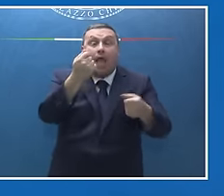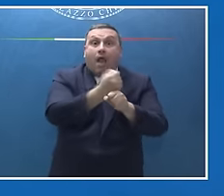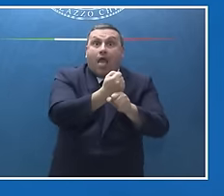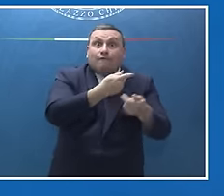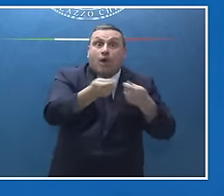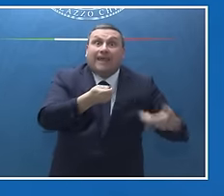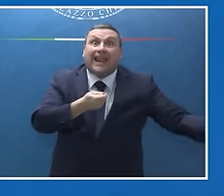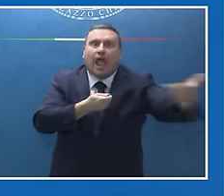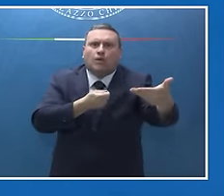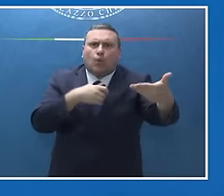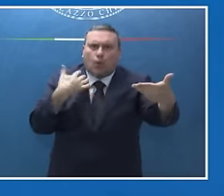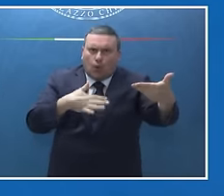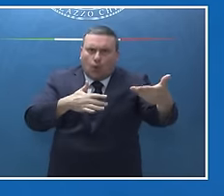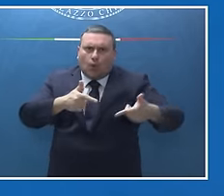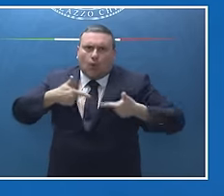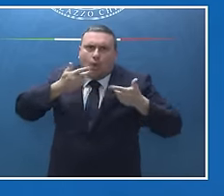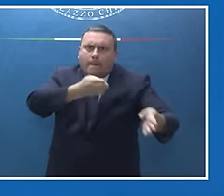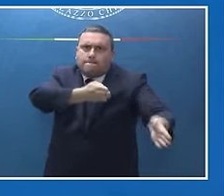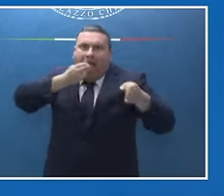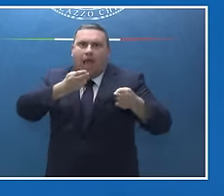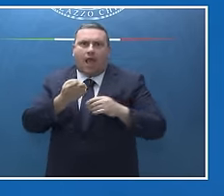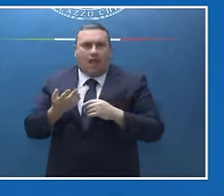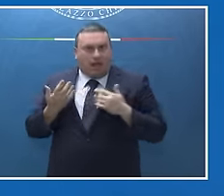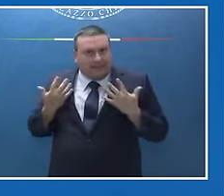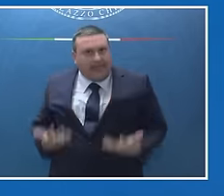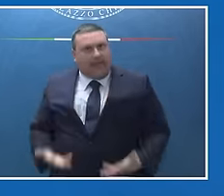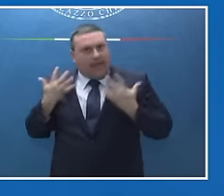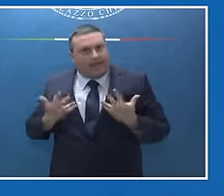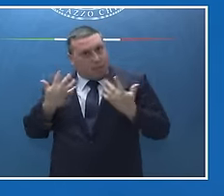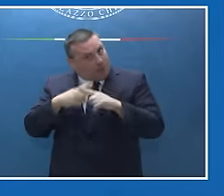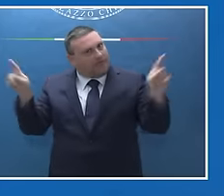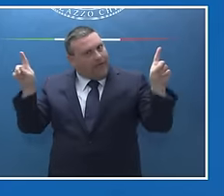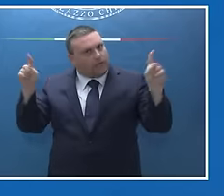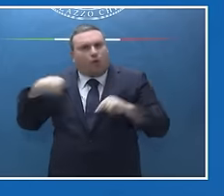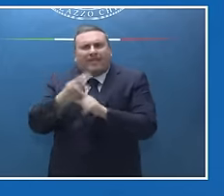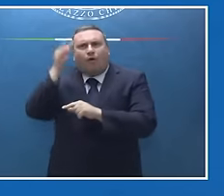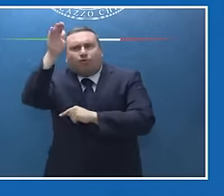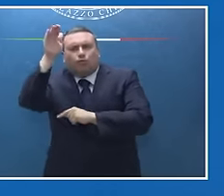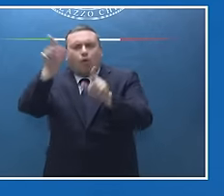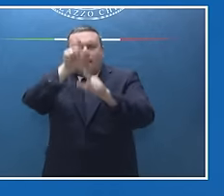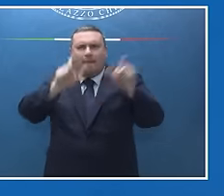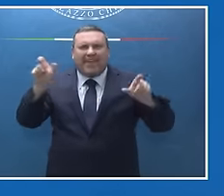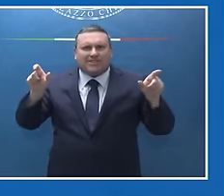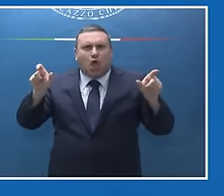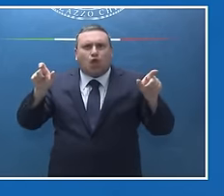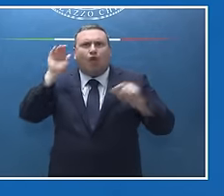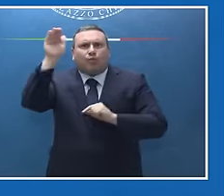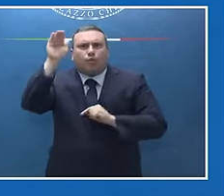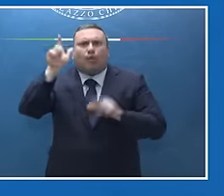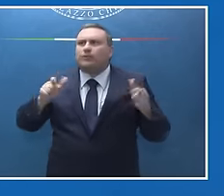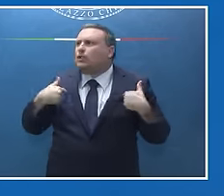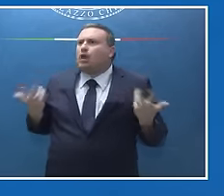molto importante. Cioè noi dobbiamo fare i conti con un futuro nel quale sempre più persone rischiano di non essere utili